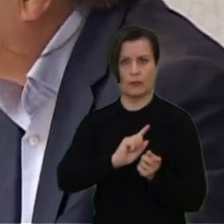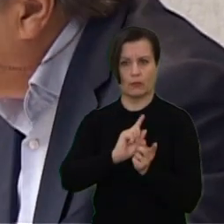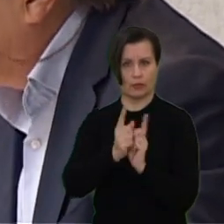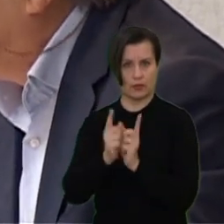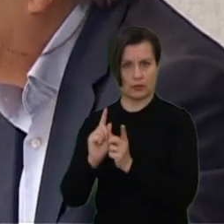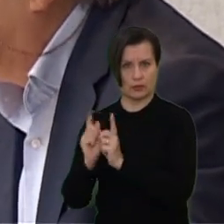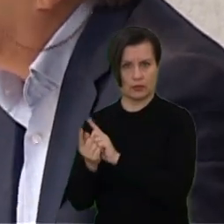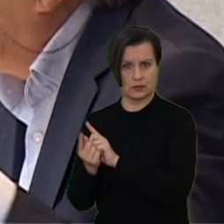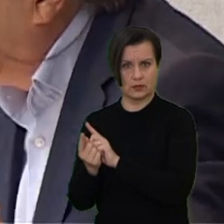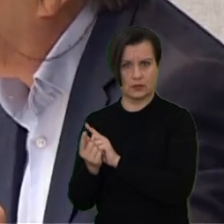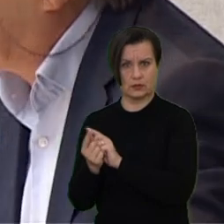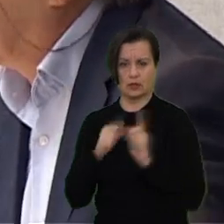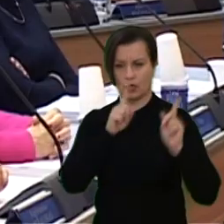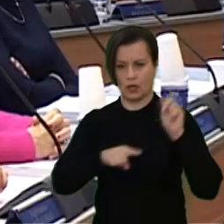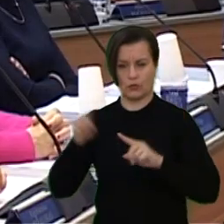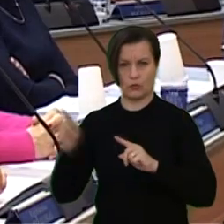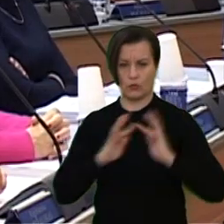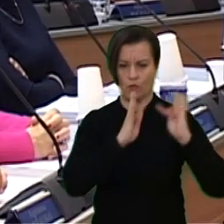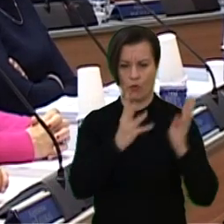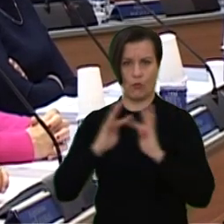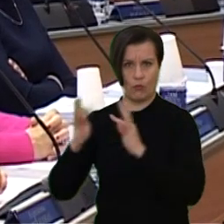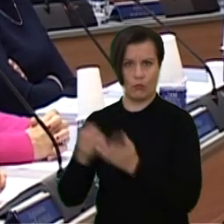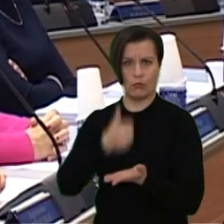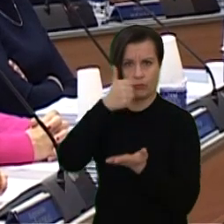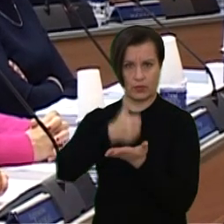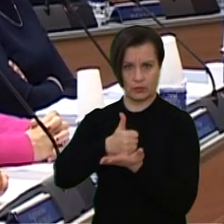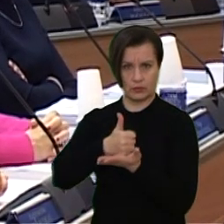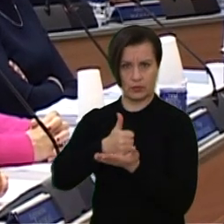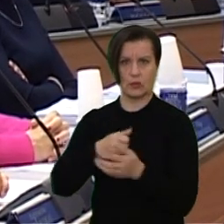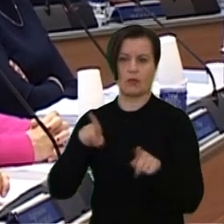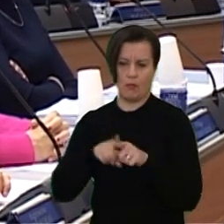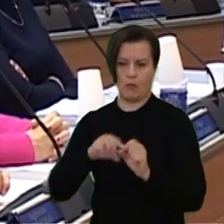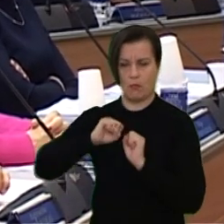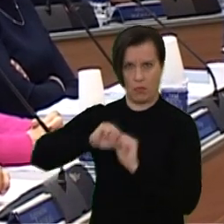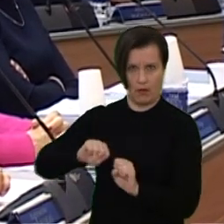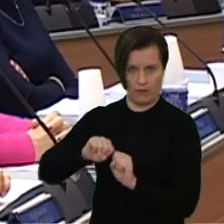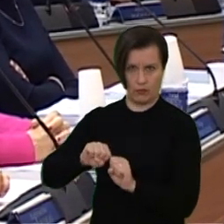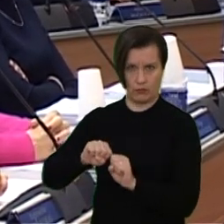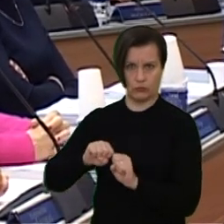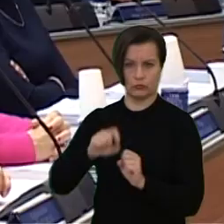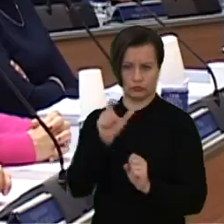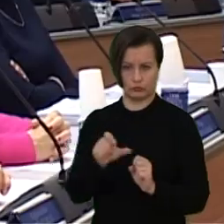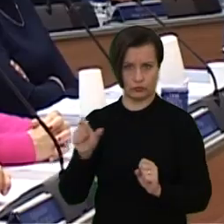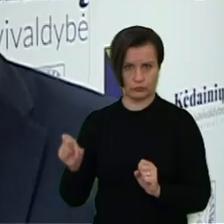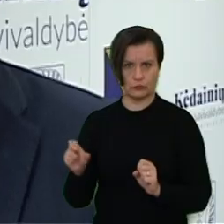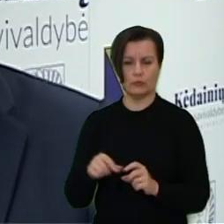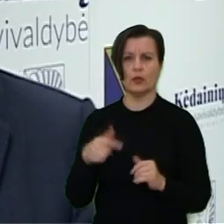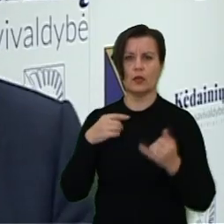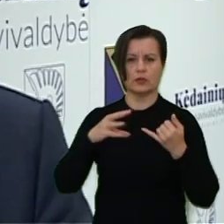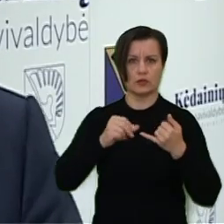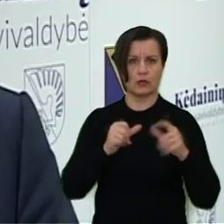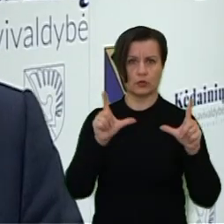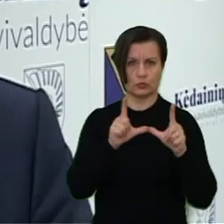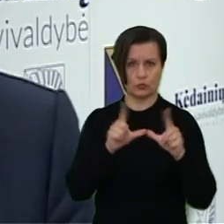kad pasikeitė kaip kurių komitetų pirminikai ir pavaduotojai. Tai konkrečiai reiškia mūsų